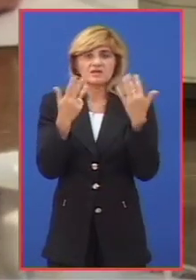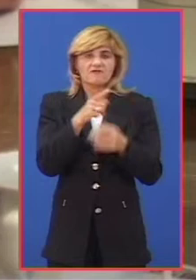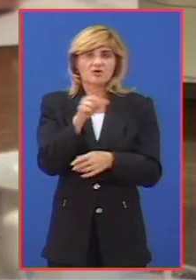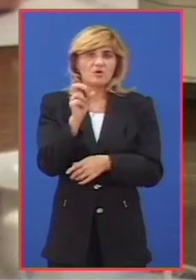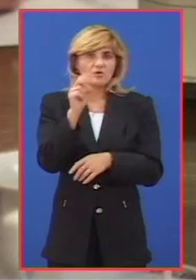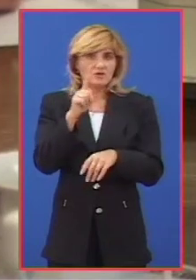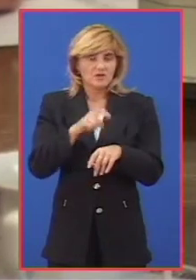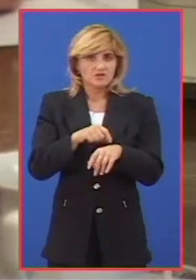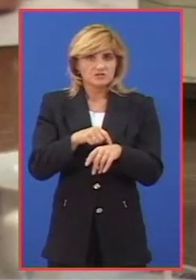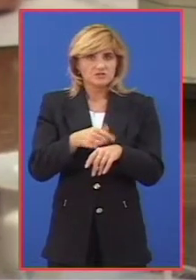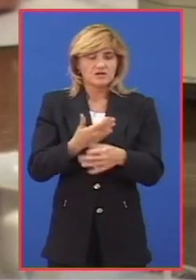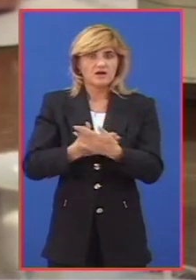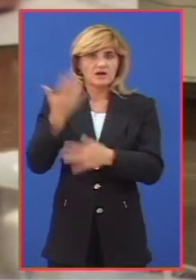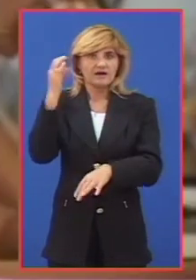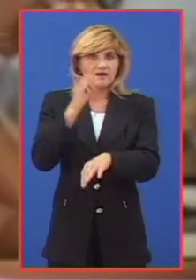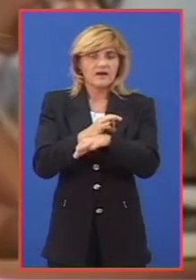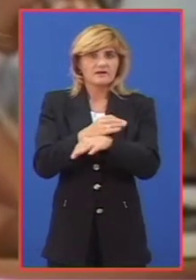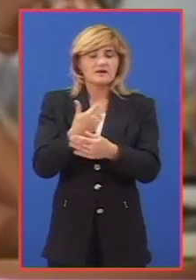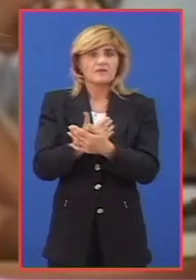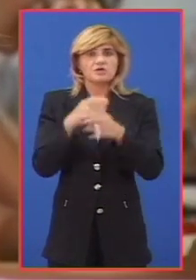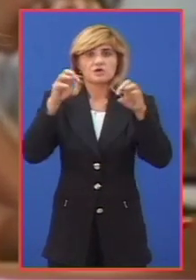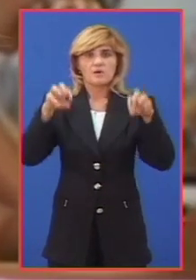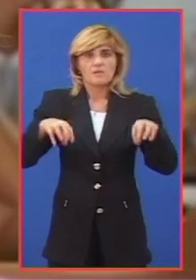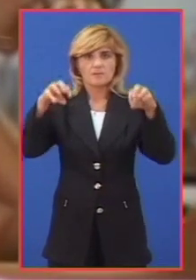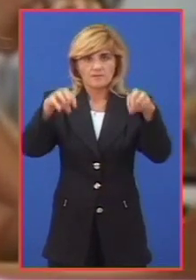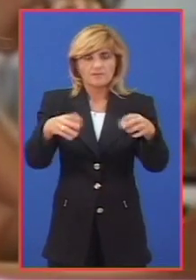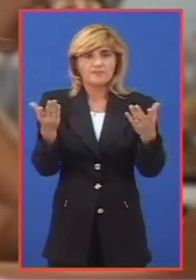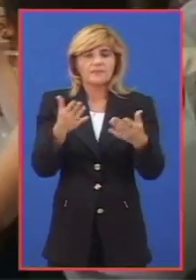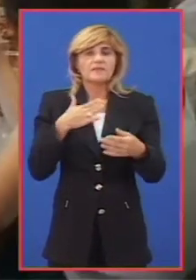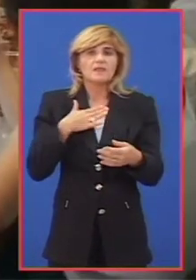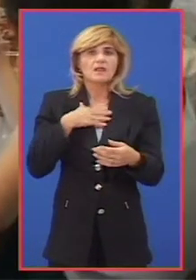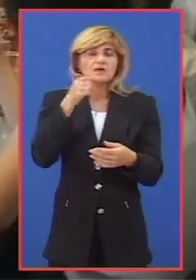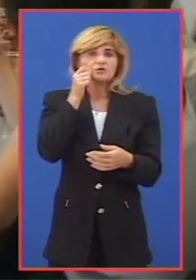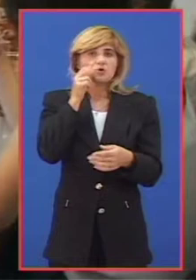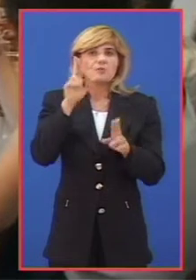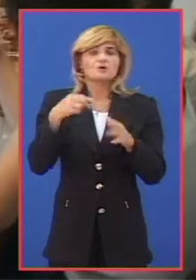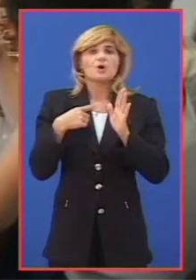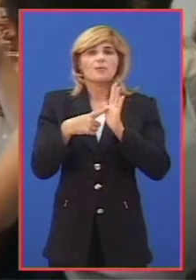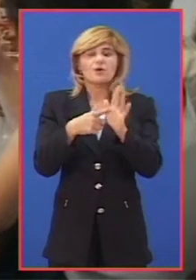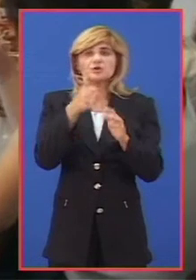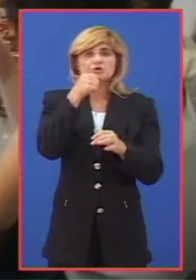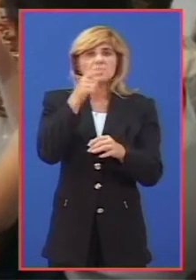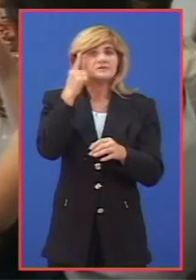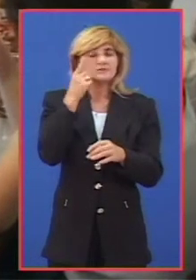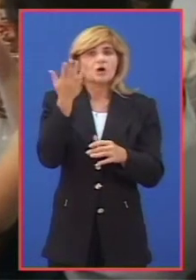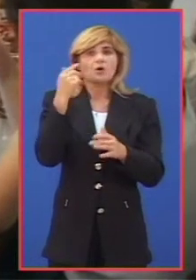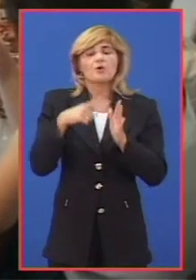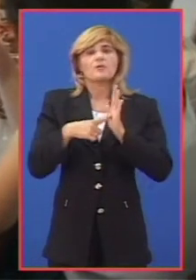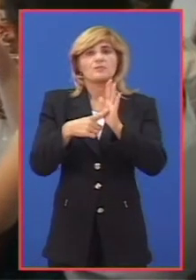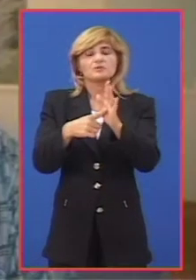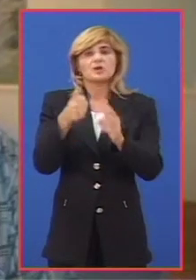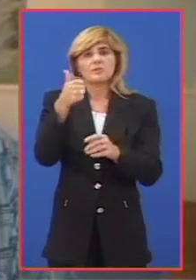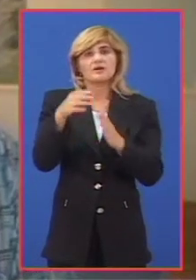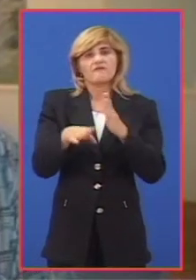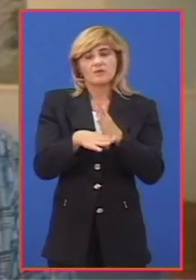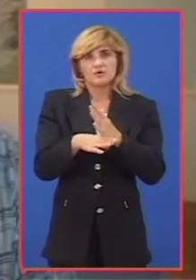časova na gradskom trgu će biti postavljeni punktovi gdje će naši sugađani moći da pokažu šta znaju o pruženju prve pomoći.